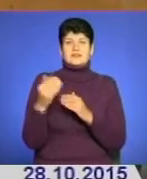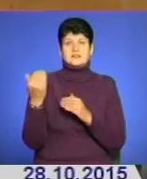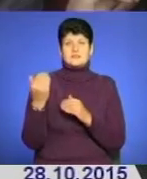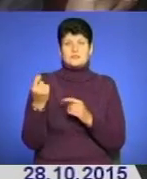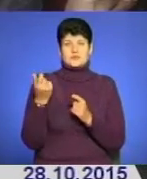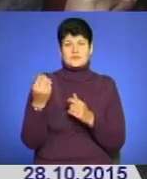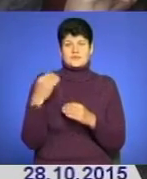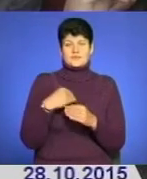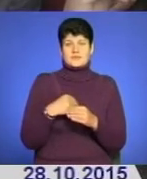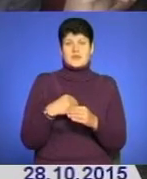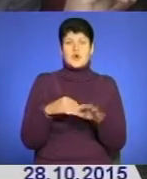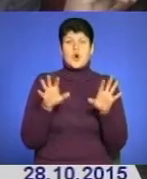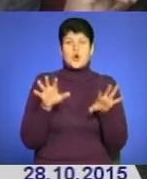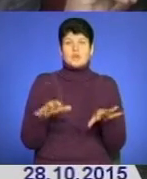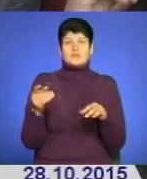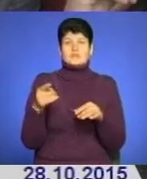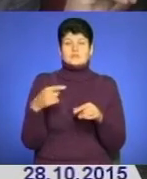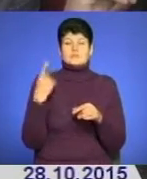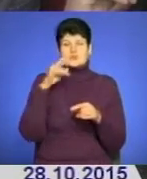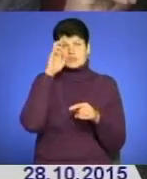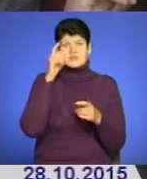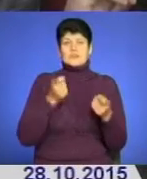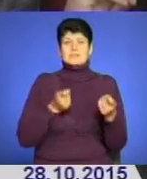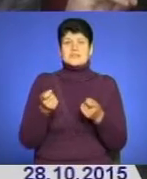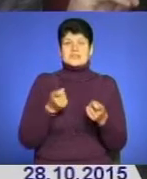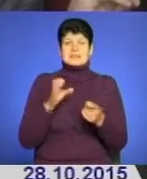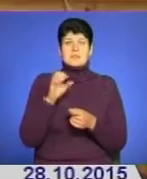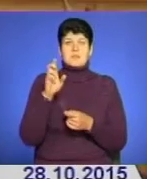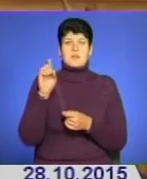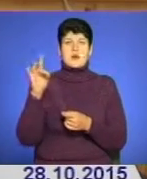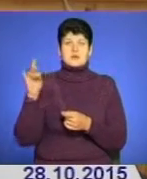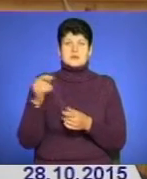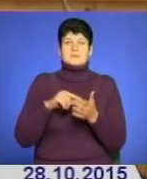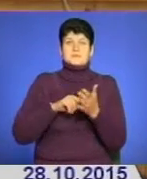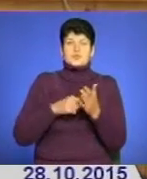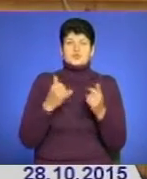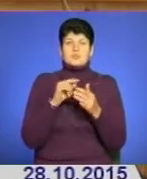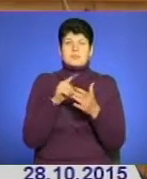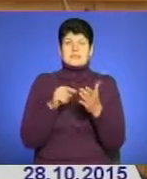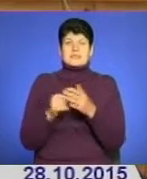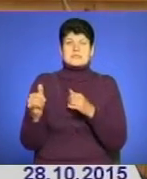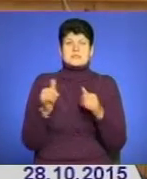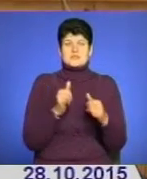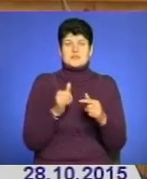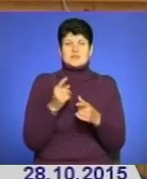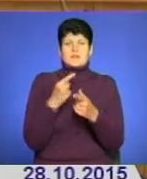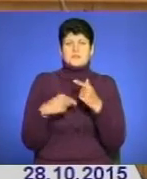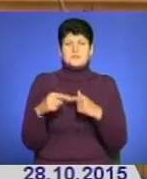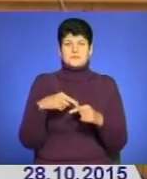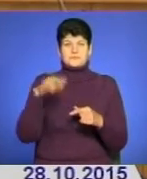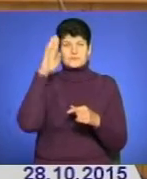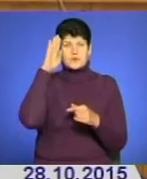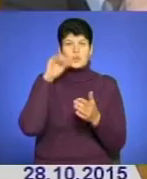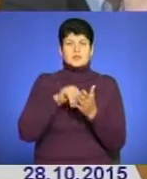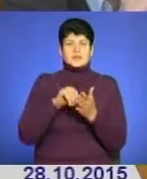помаленьку. Голова Тернопільської обласної державної адміністрації Степан Барна наголосив, що питання забезпечення демобілізованих